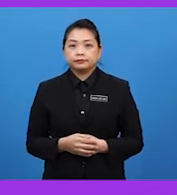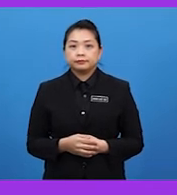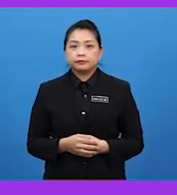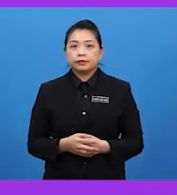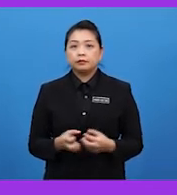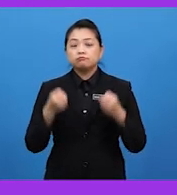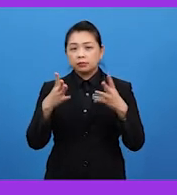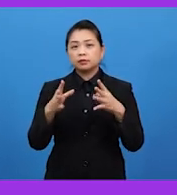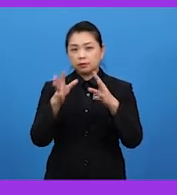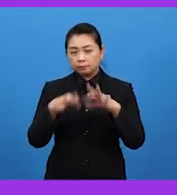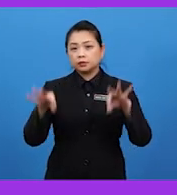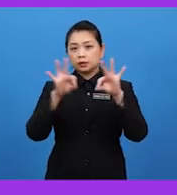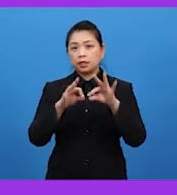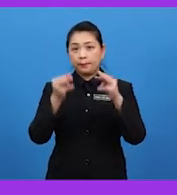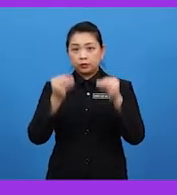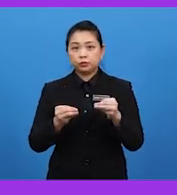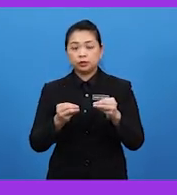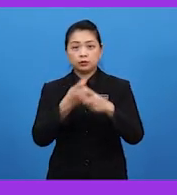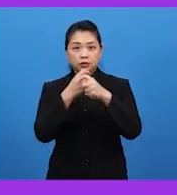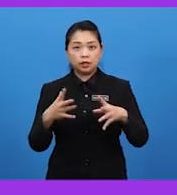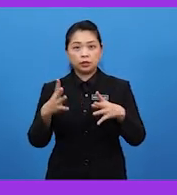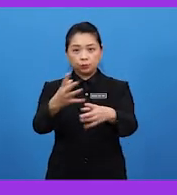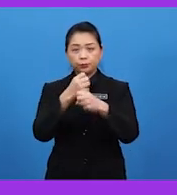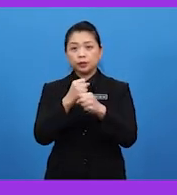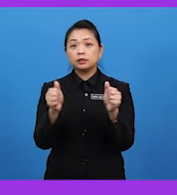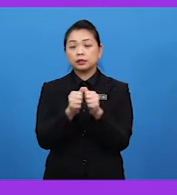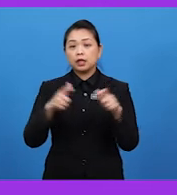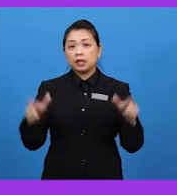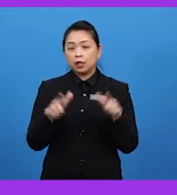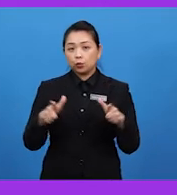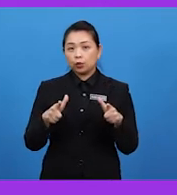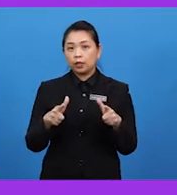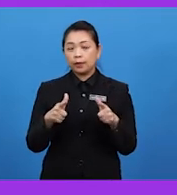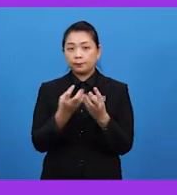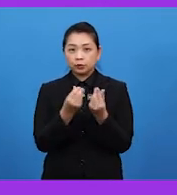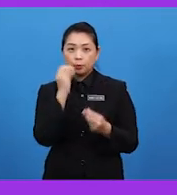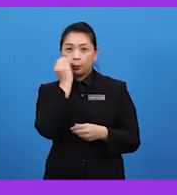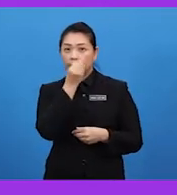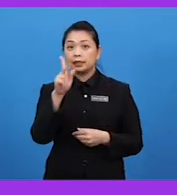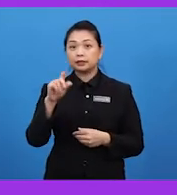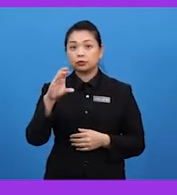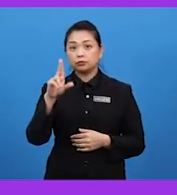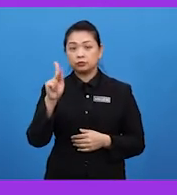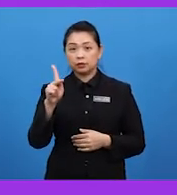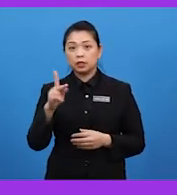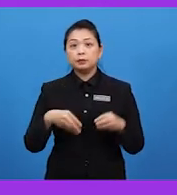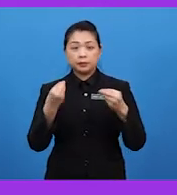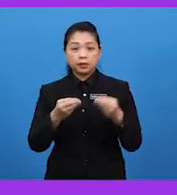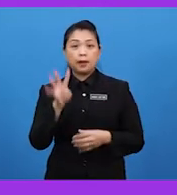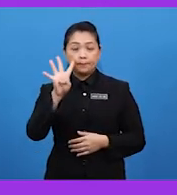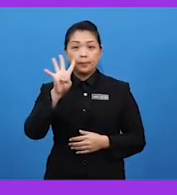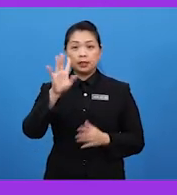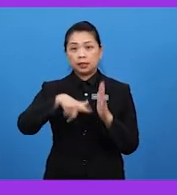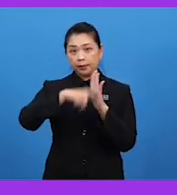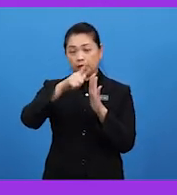Banyak kepentingan Yang manusia telah Perolehi Dengan melakukan Pendubungan Kacuk Pendubungan Kacuk ini Memberikan